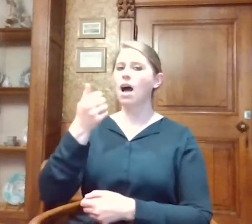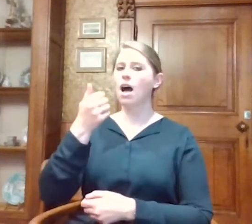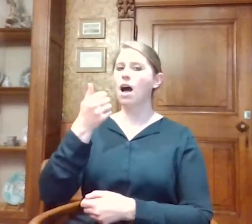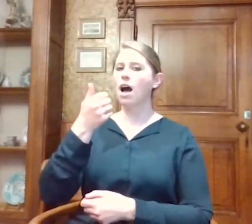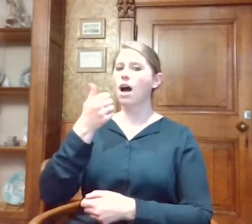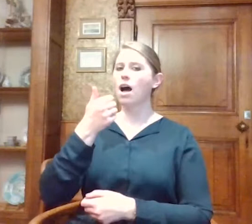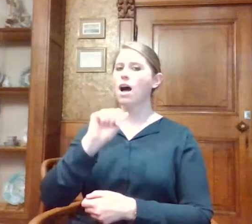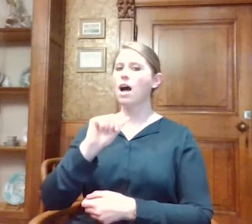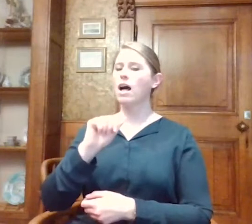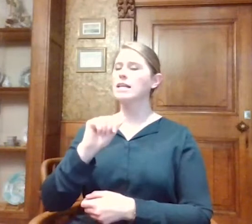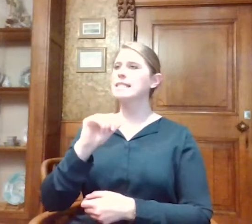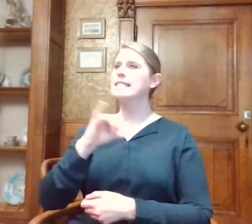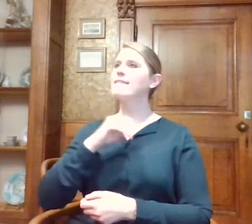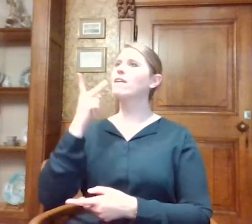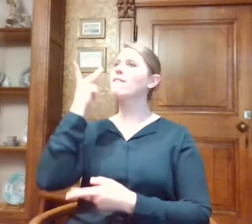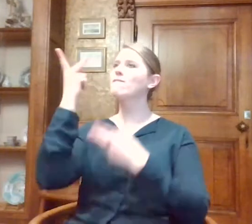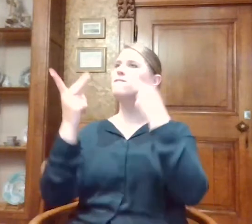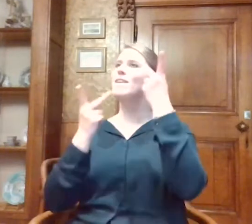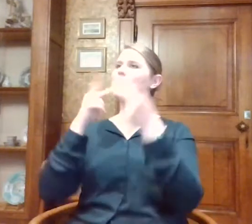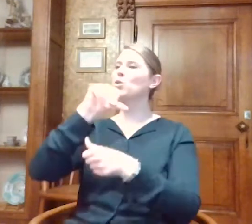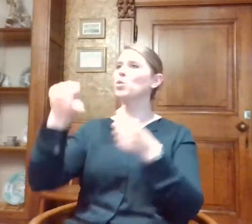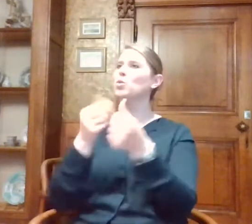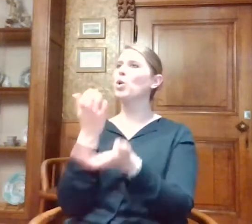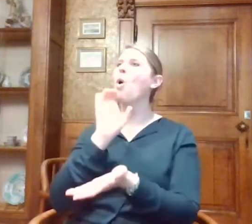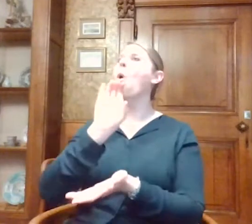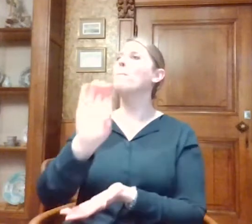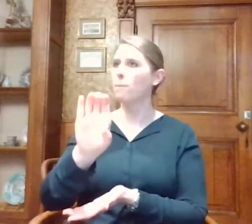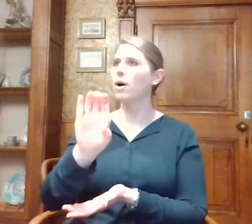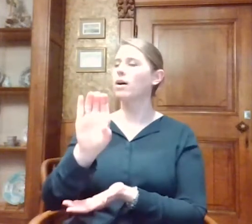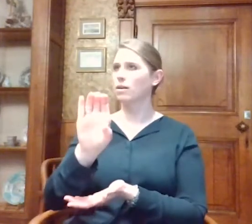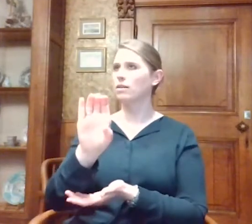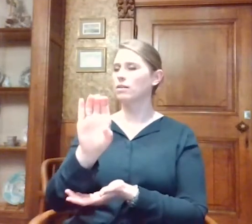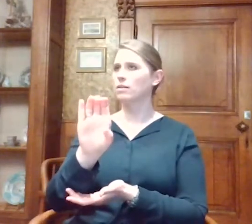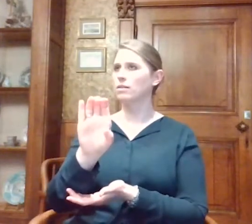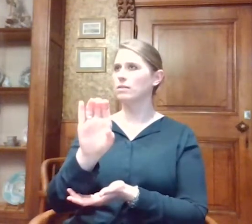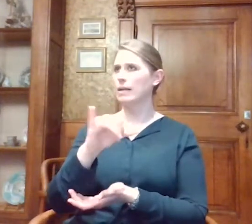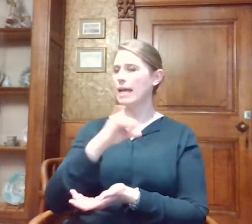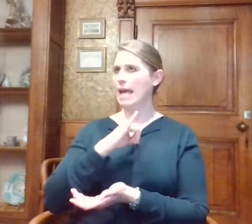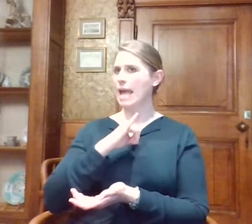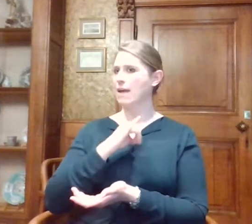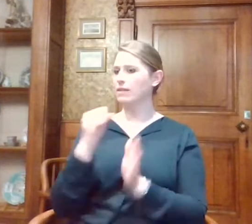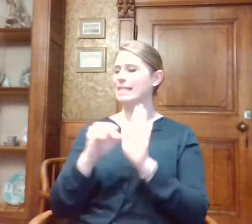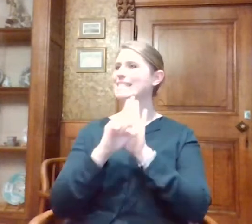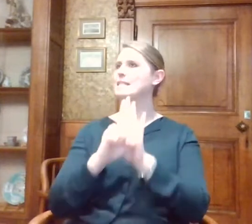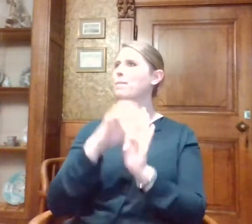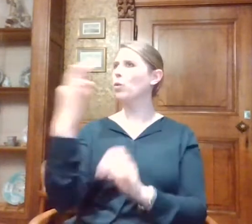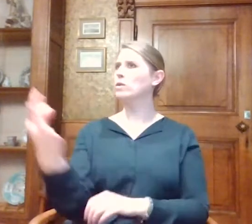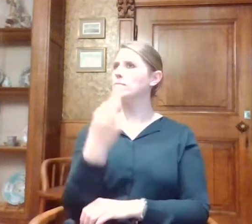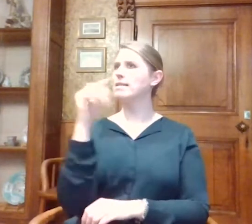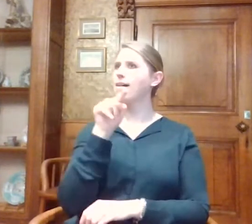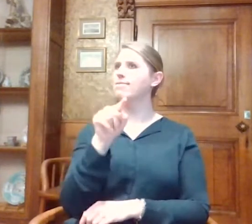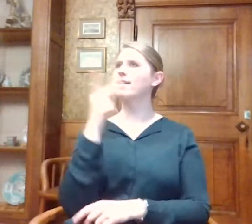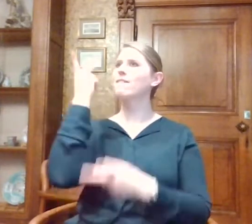visio-tour uploadt in de Faro-erfgoedapp, staat er ergens een symbool aangeduid dat het